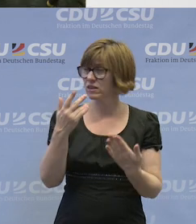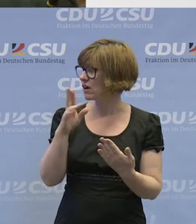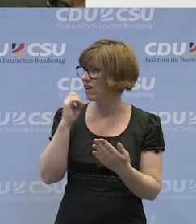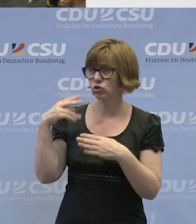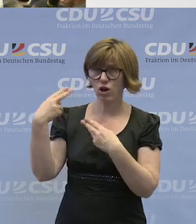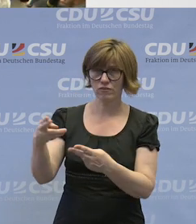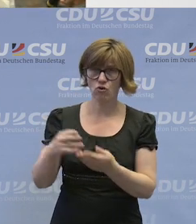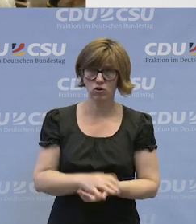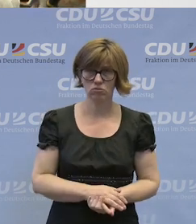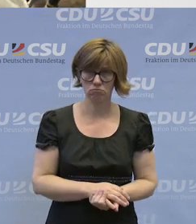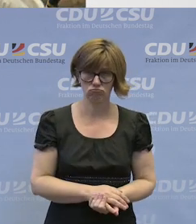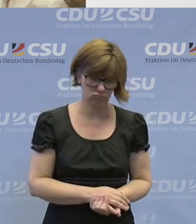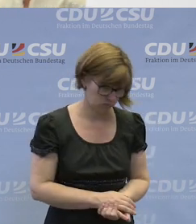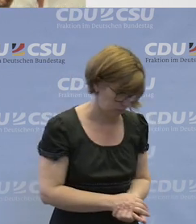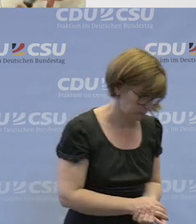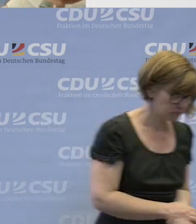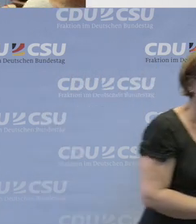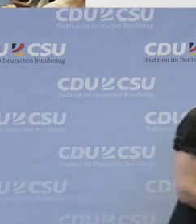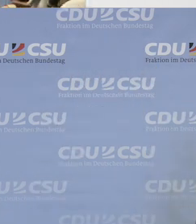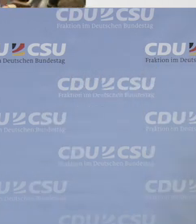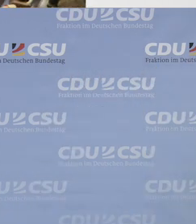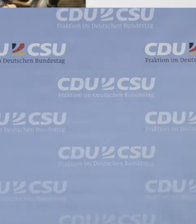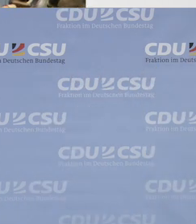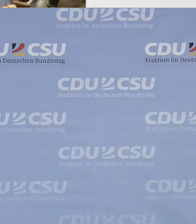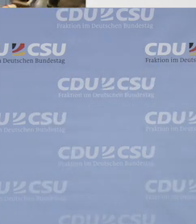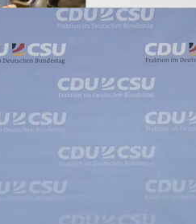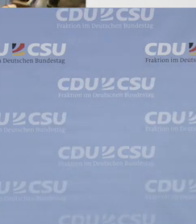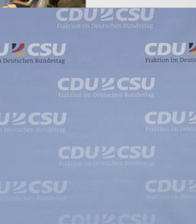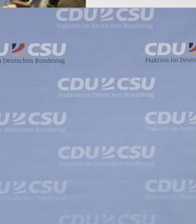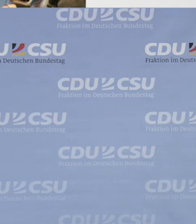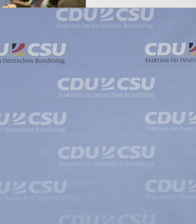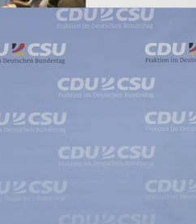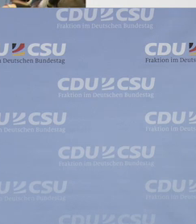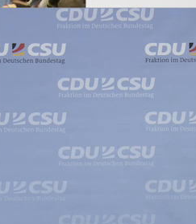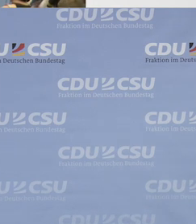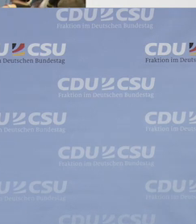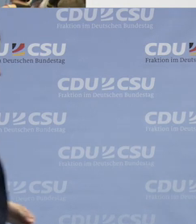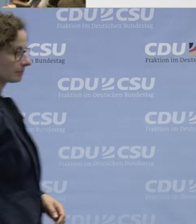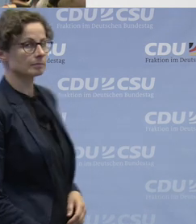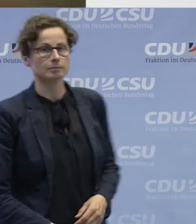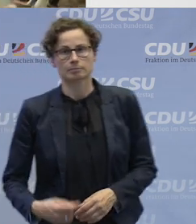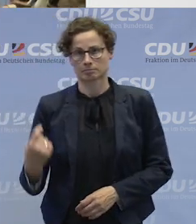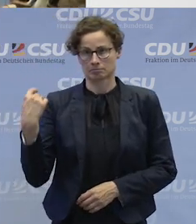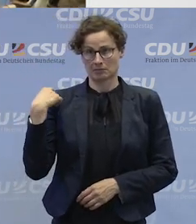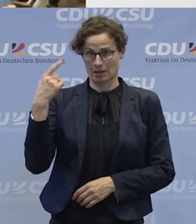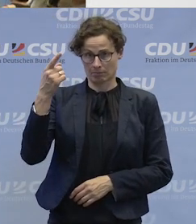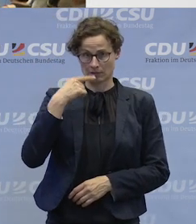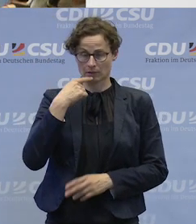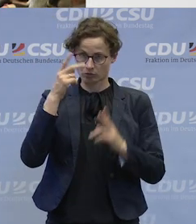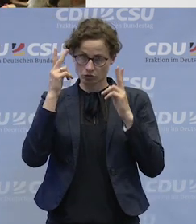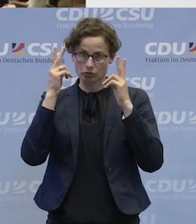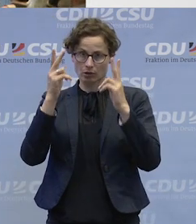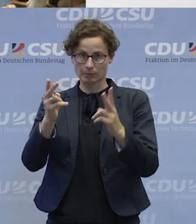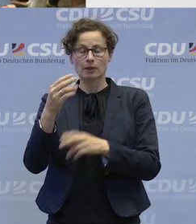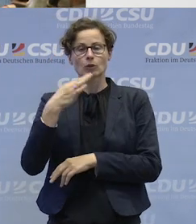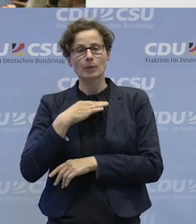möchte antworten? Bitte, Frau Stratten. Also ich finde das sehr richtig, was Sie sagen und sehr wichtig. Das ist ja immer ein beiderseitiges Thema.